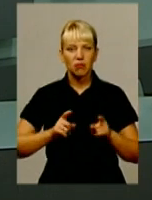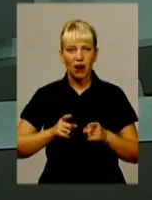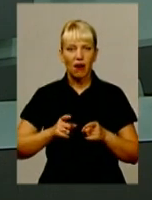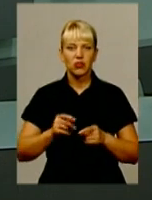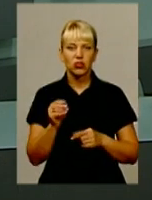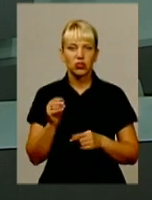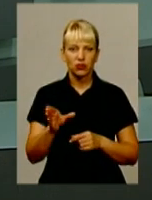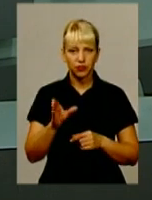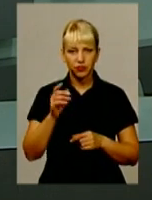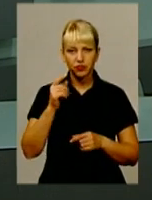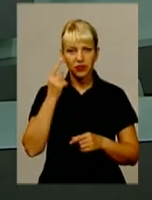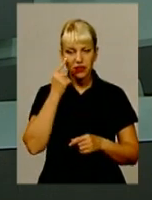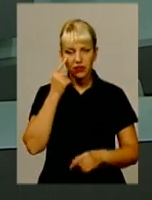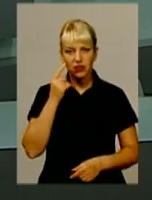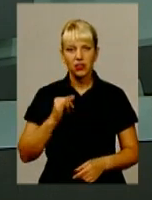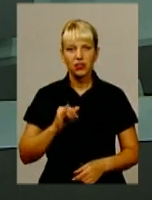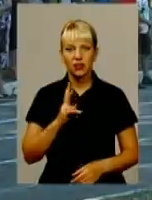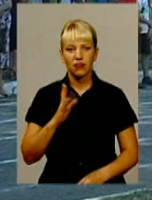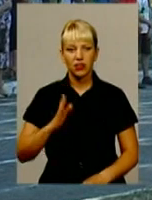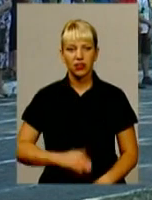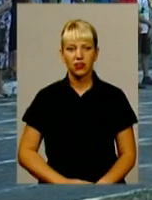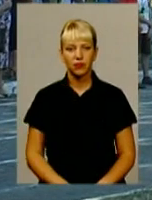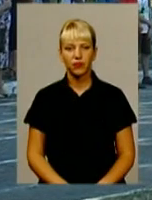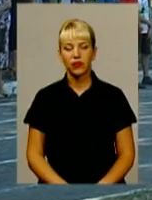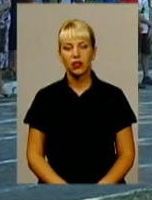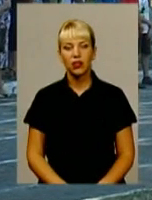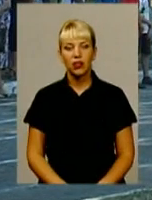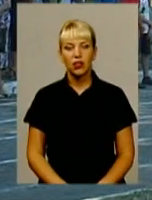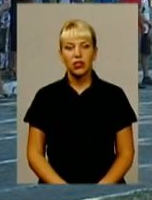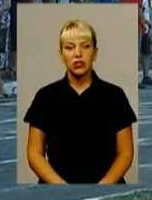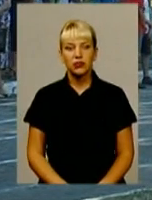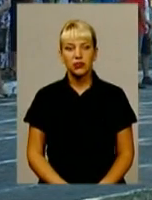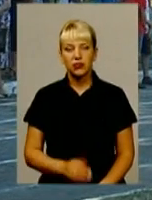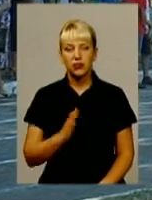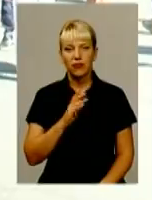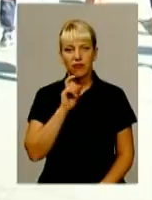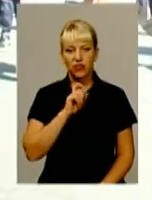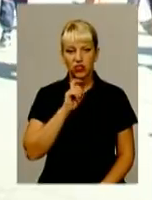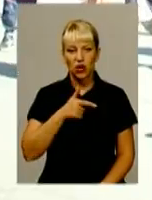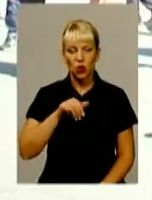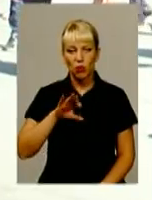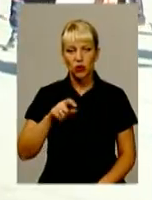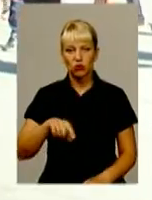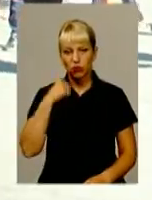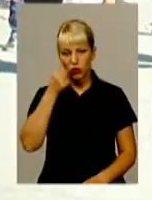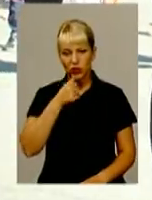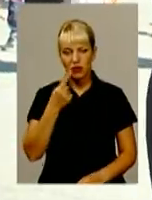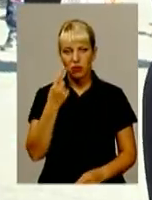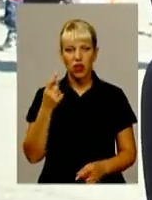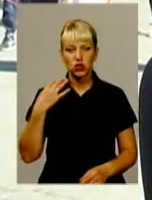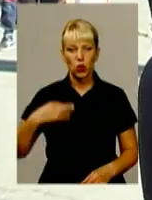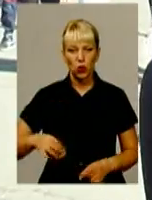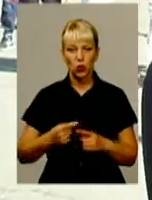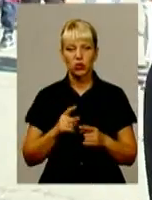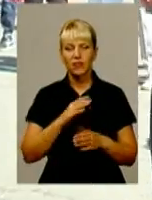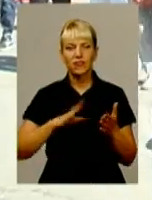залікові книжки та студентські квитки. Вінничанка Анастасія Гуменюк цьогоріч першокурсниця. Дівчина каже, з усіх